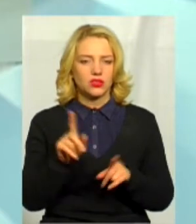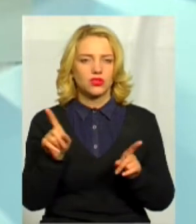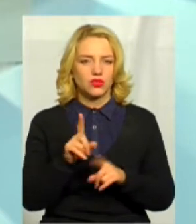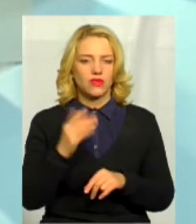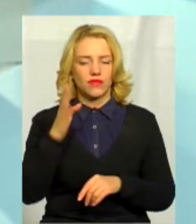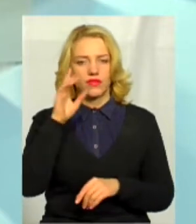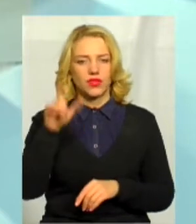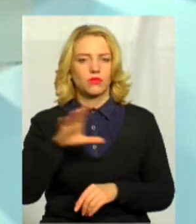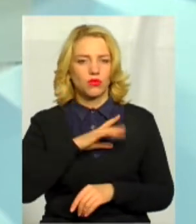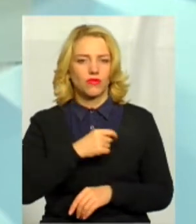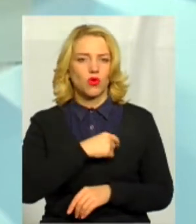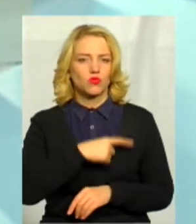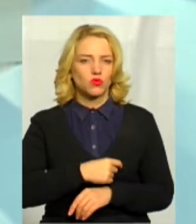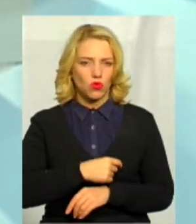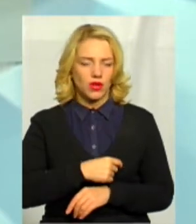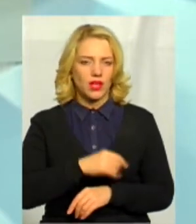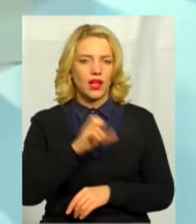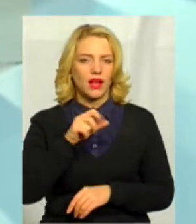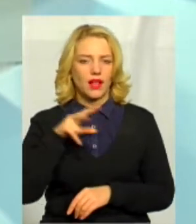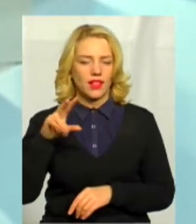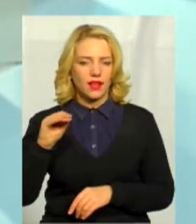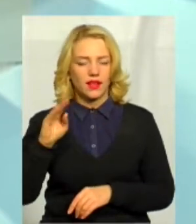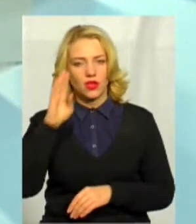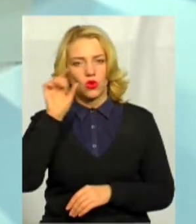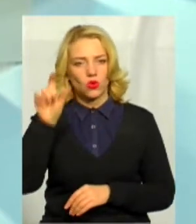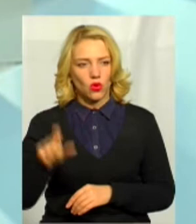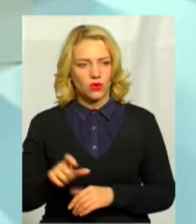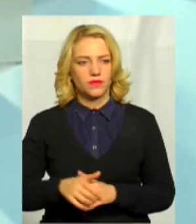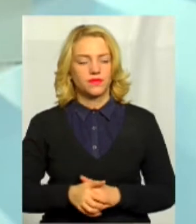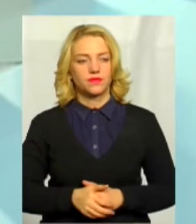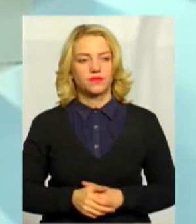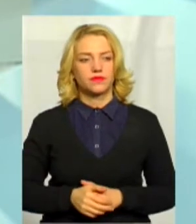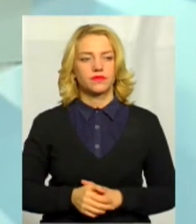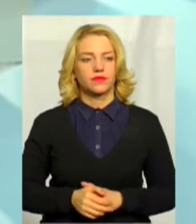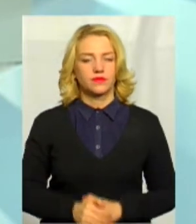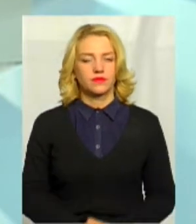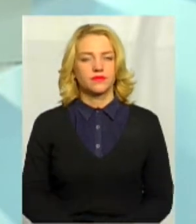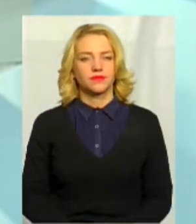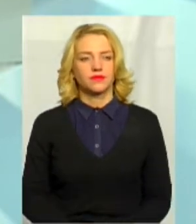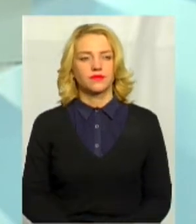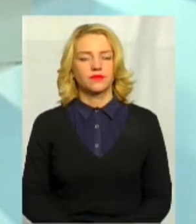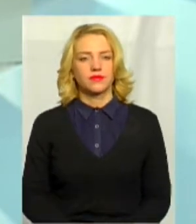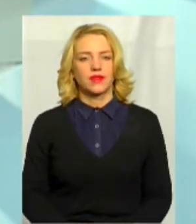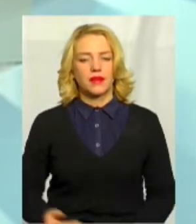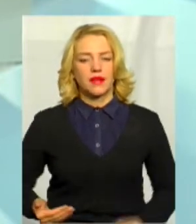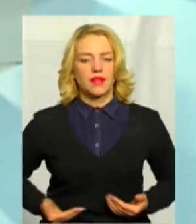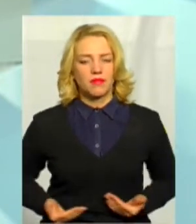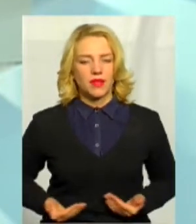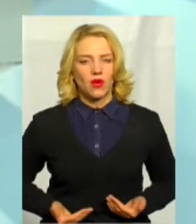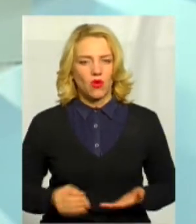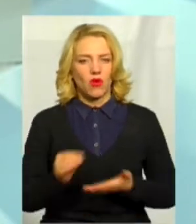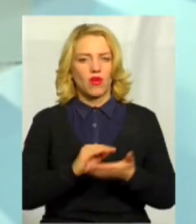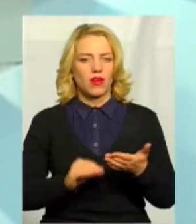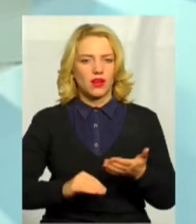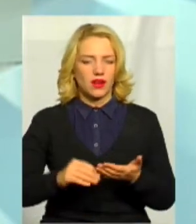був в комсомолі, але його біографія потребує